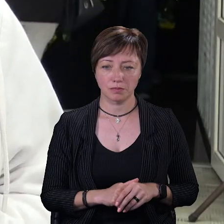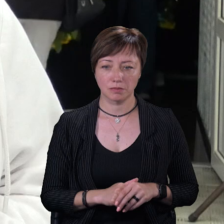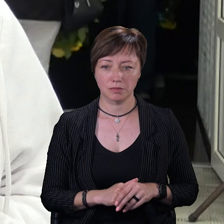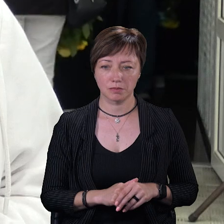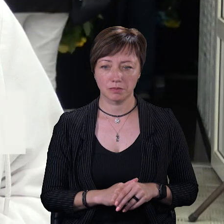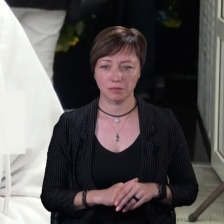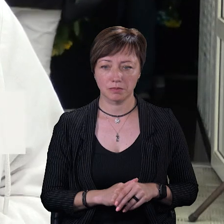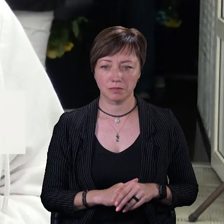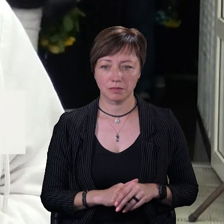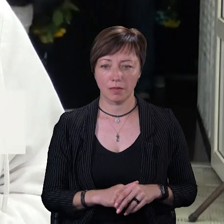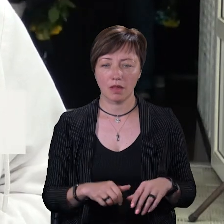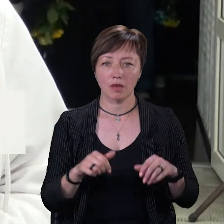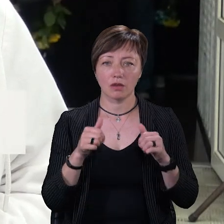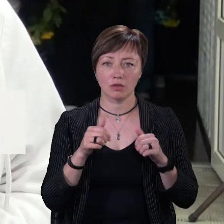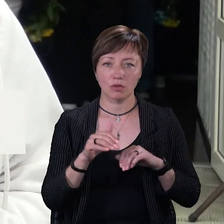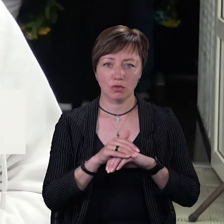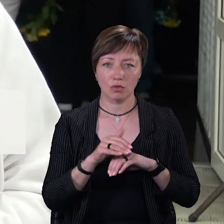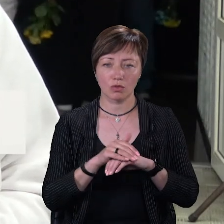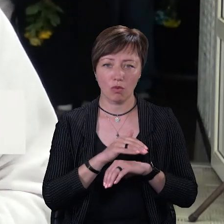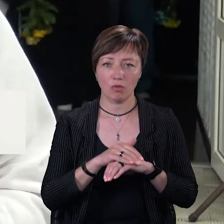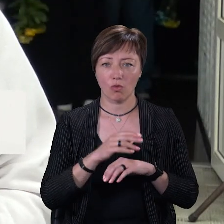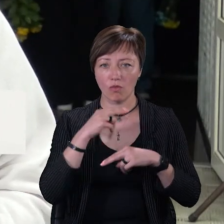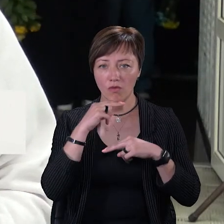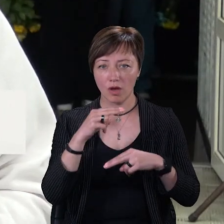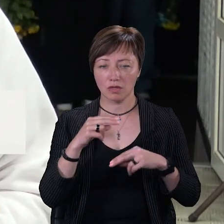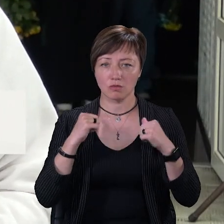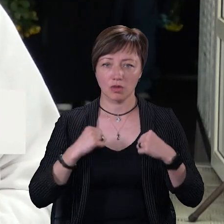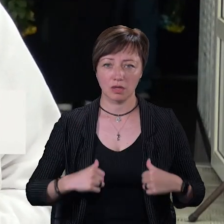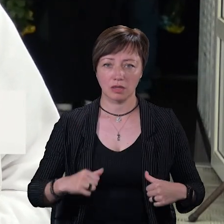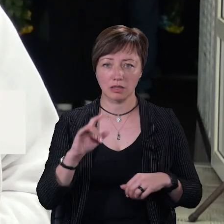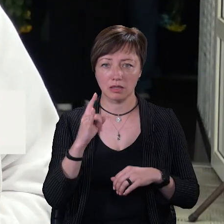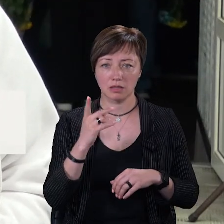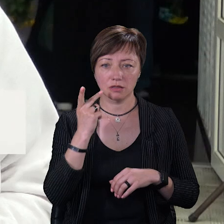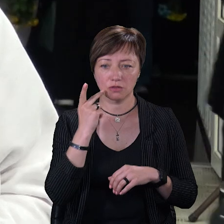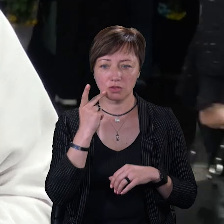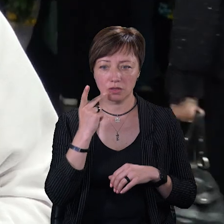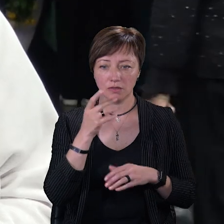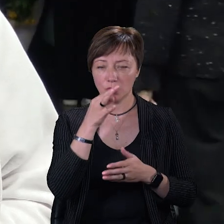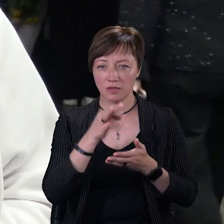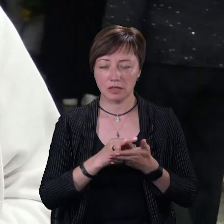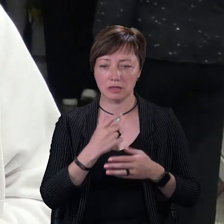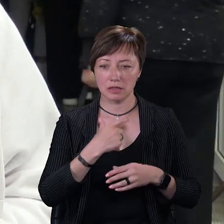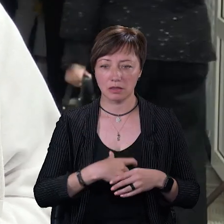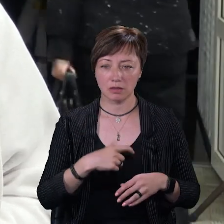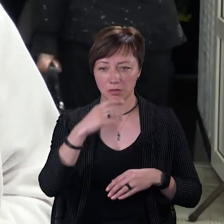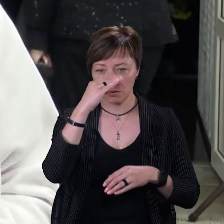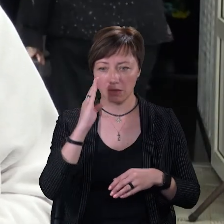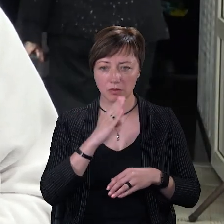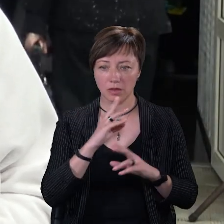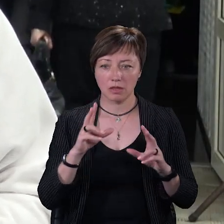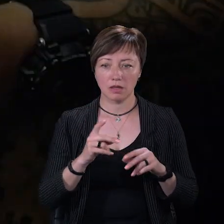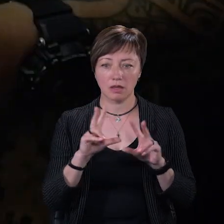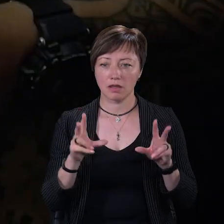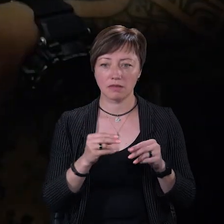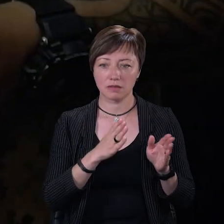Добра, врівноважена, спокійна, поміркована дитина. Завжди відніс відповідальність за себе, тому що трошечки з батьками не